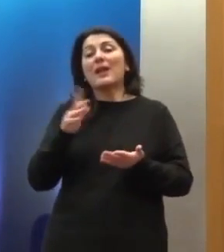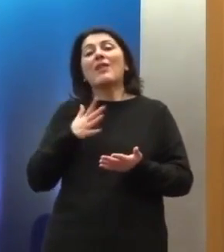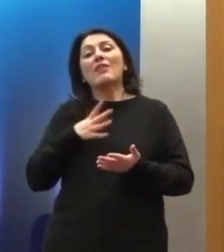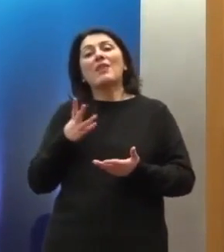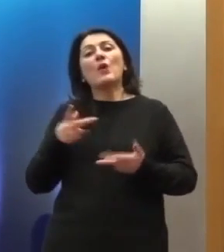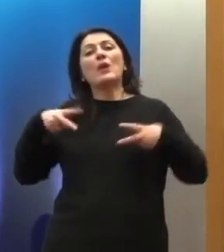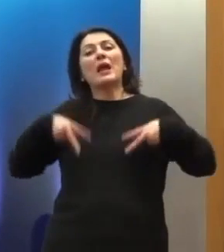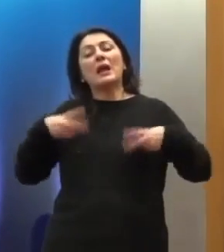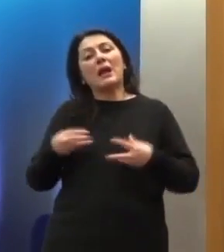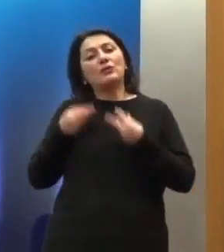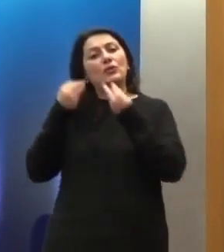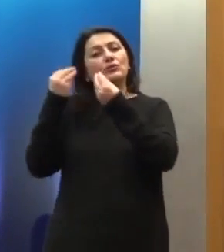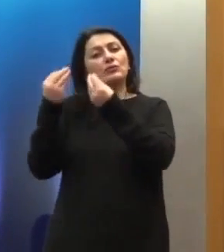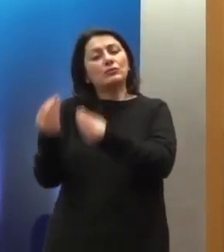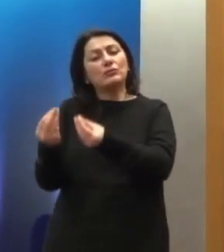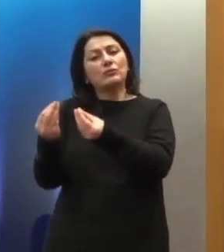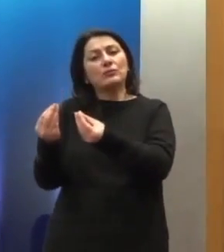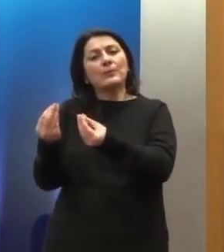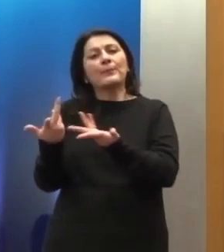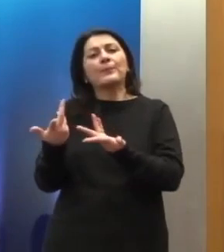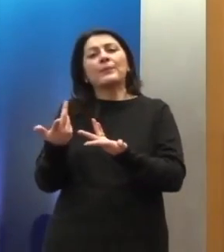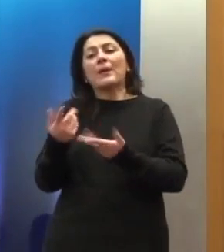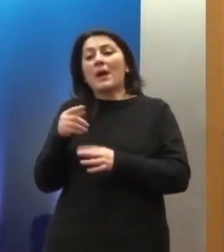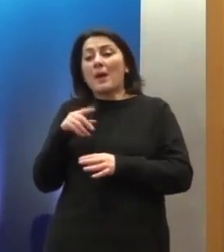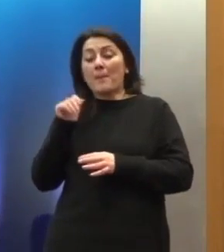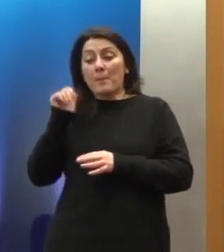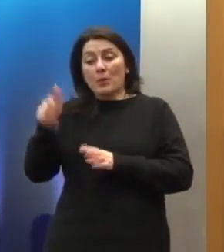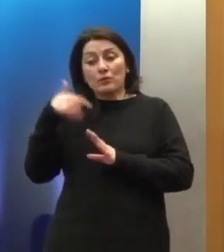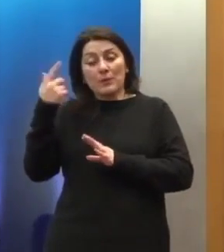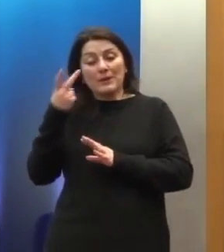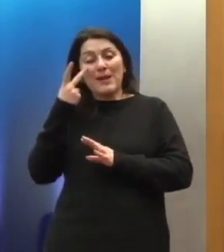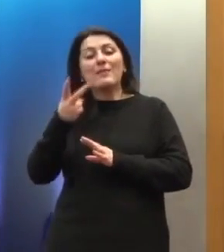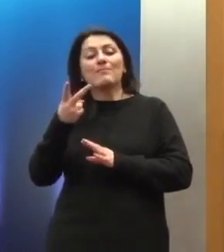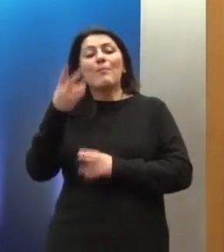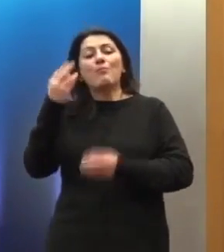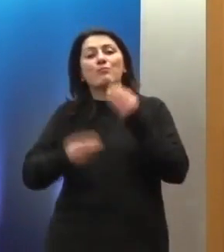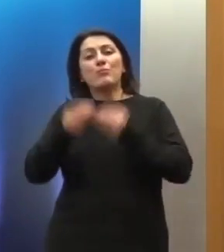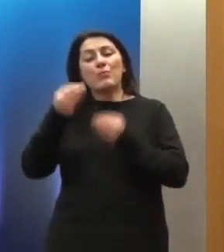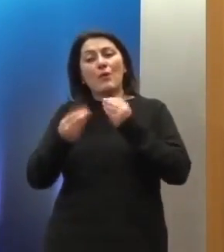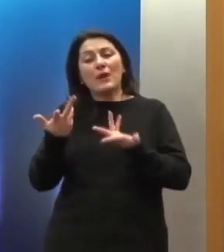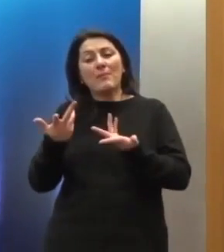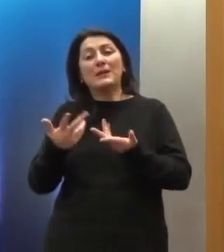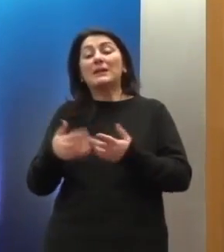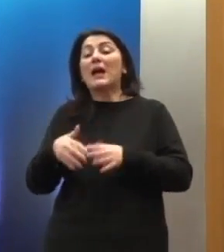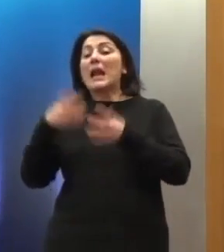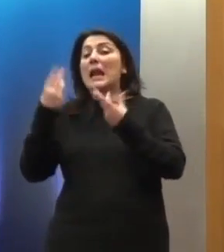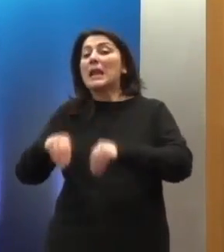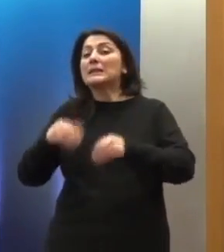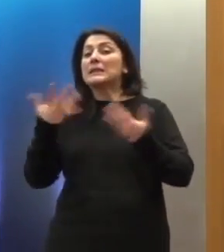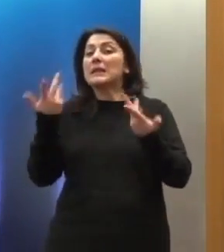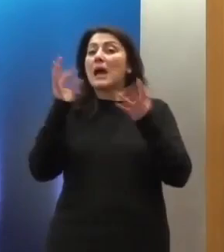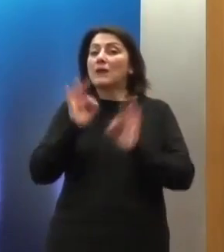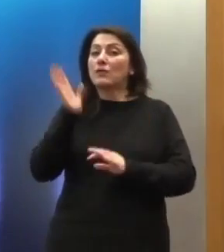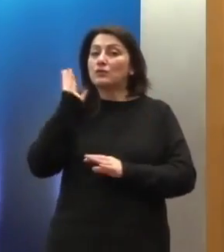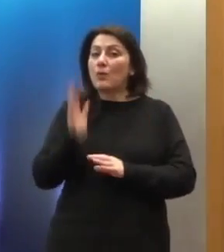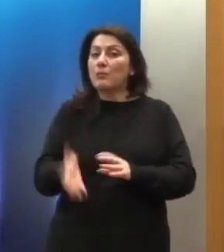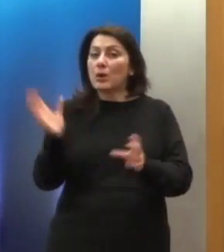να επισημάνει τα προβλήματα και ενδεχόμενα τις λύσεις, έτσι ώστε να μπορέσει να φέρει